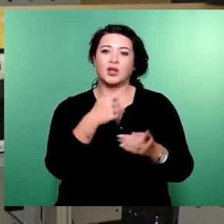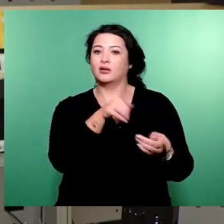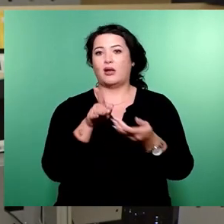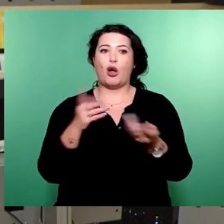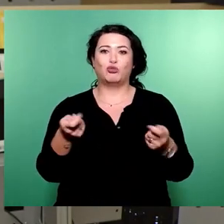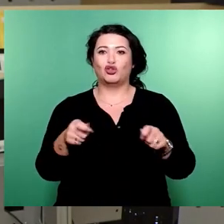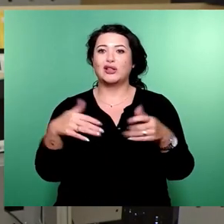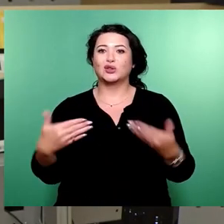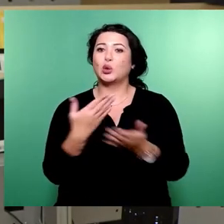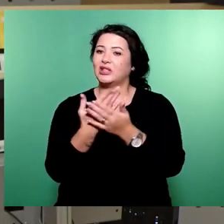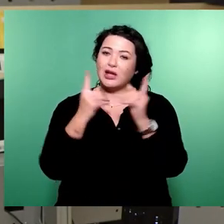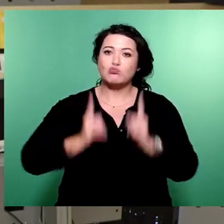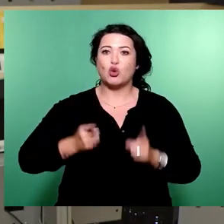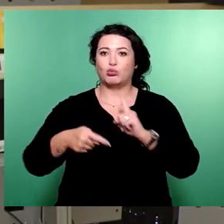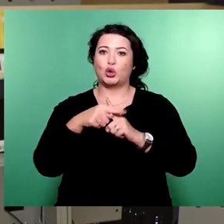sein.